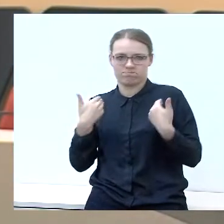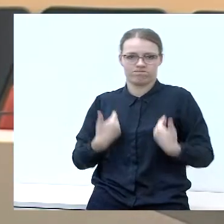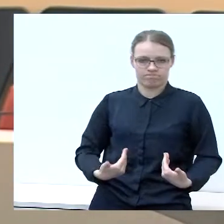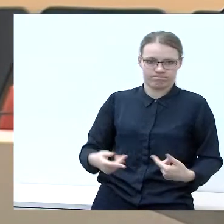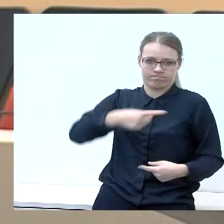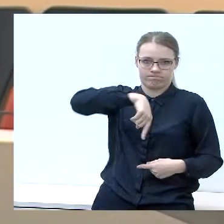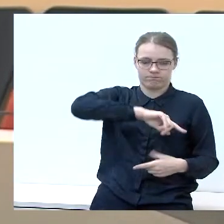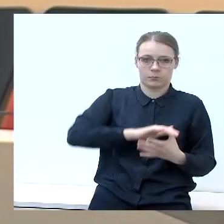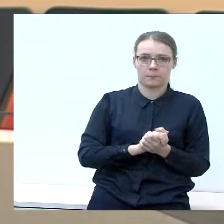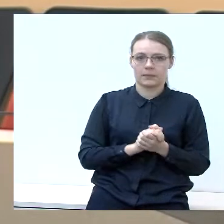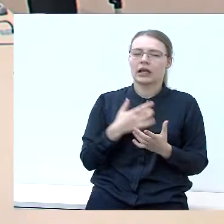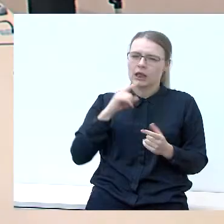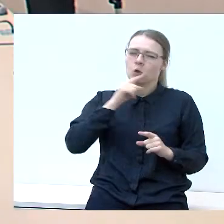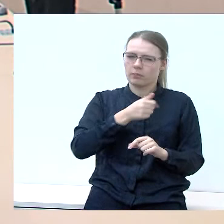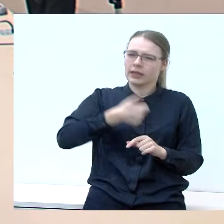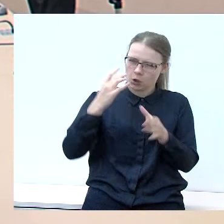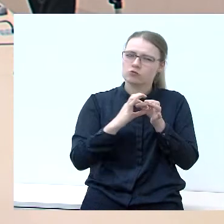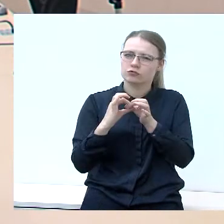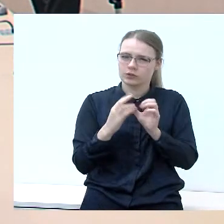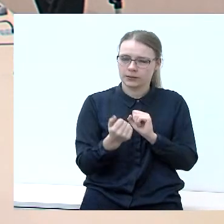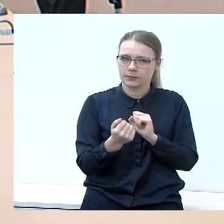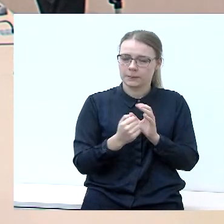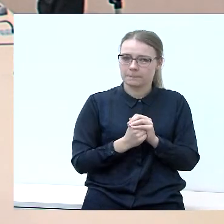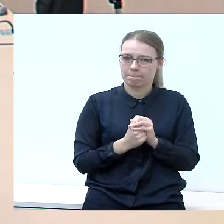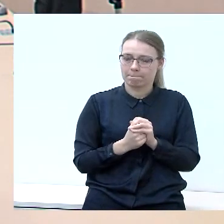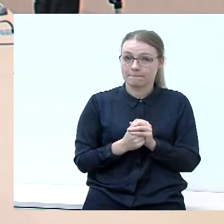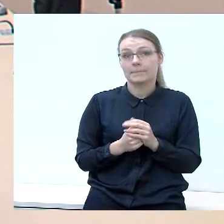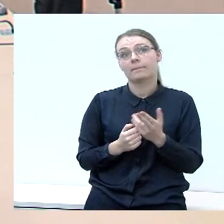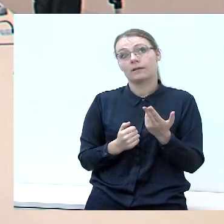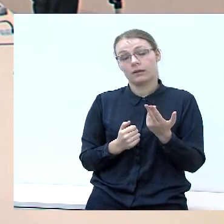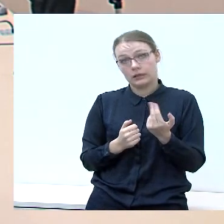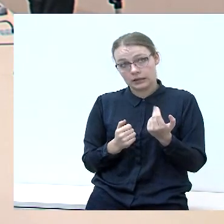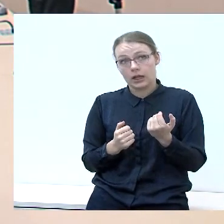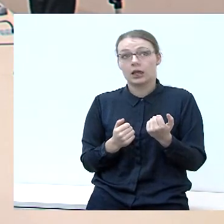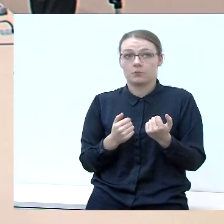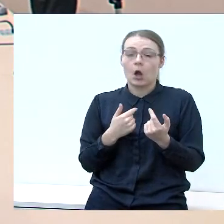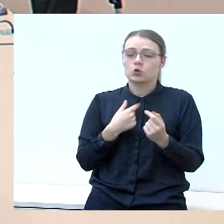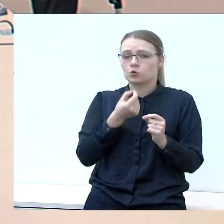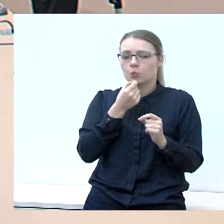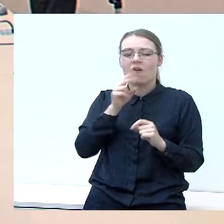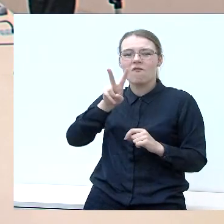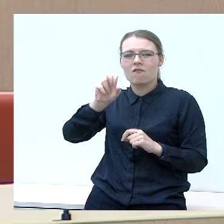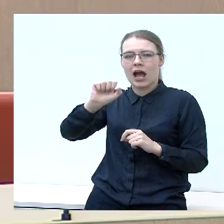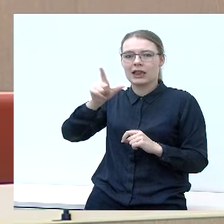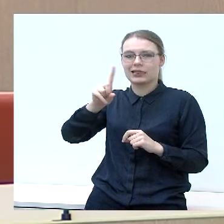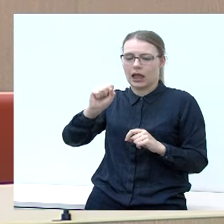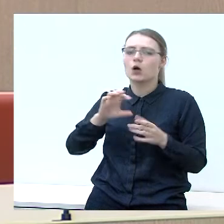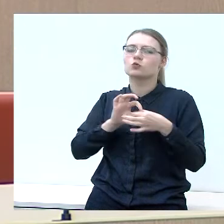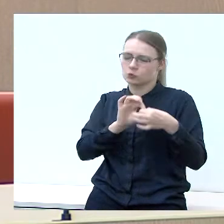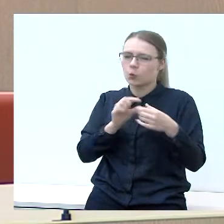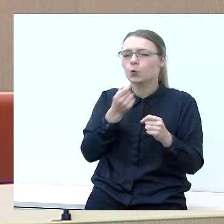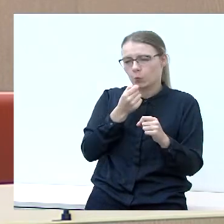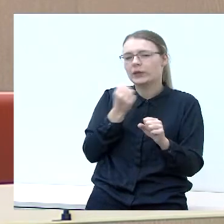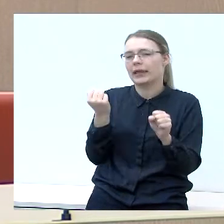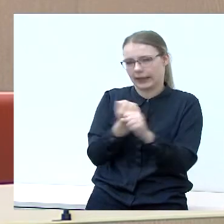padarysit, kad būtų ekonominę geresnių santykiai. Taip, aš šiek tiek, aišku, su valdu sutinku, reikia apipliešti. Bet